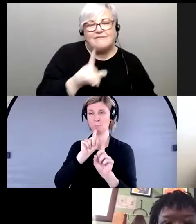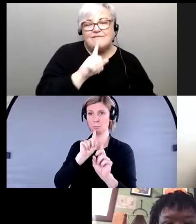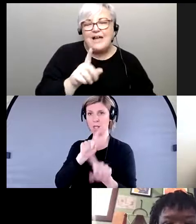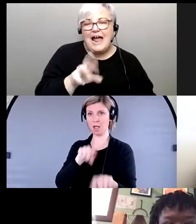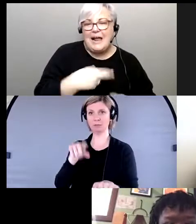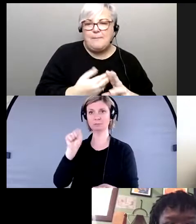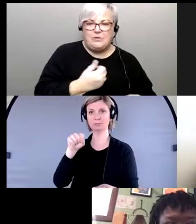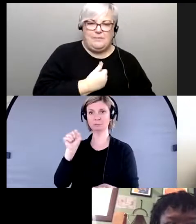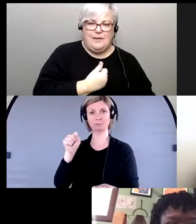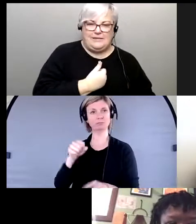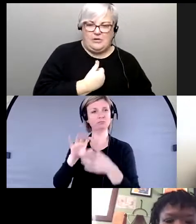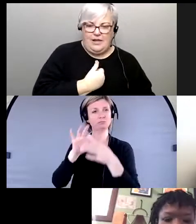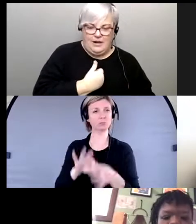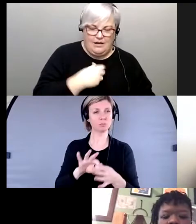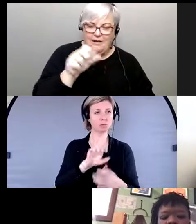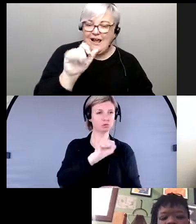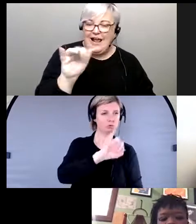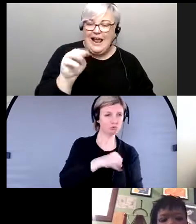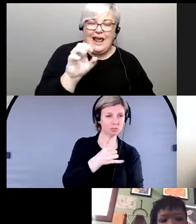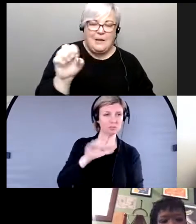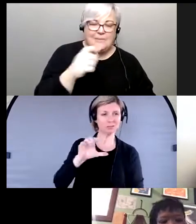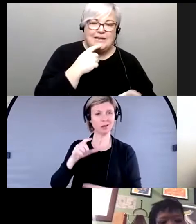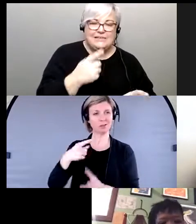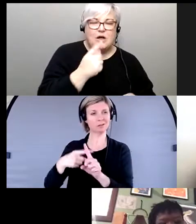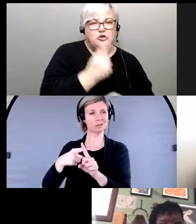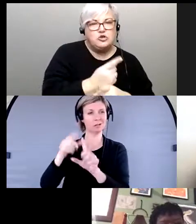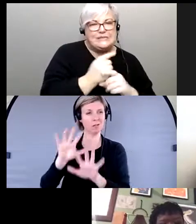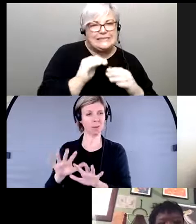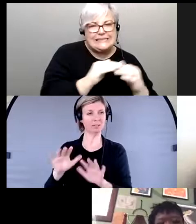mais lorsque je pense à la justice sociale la justice climatique